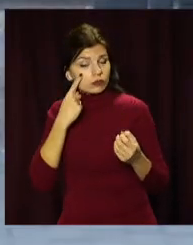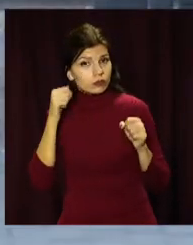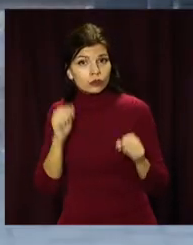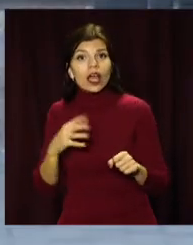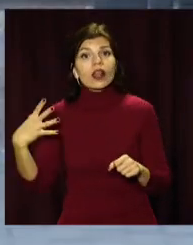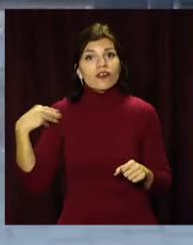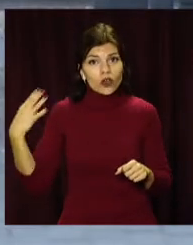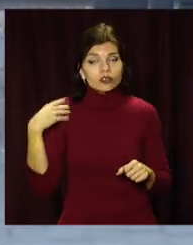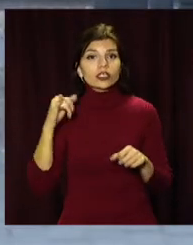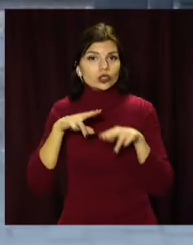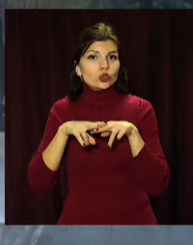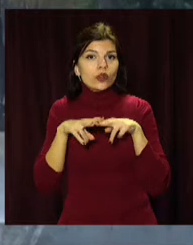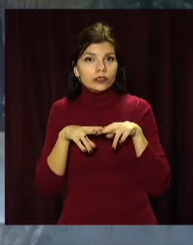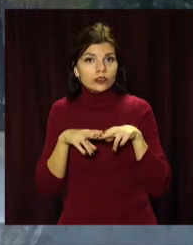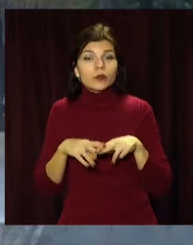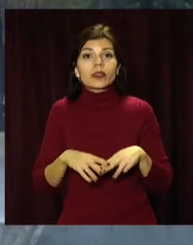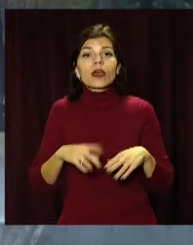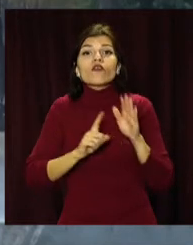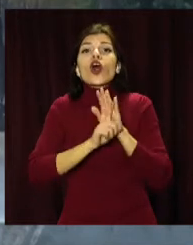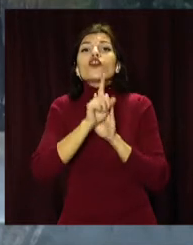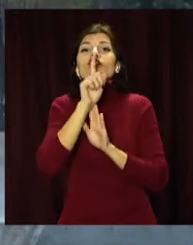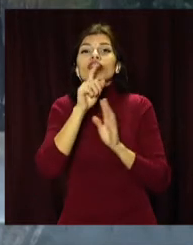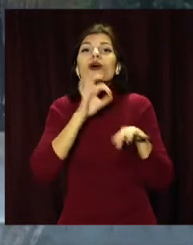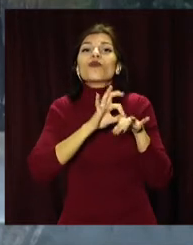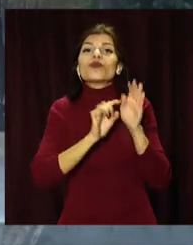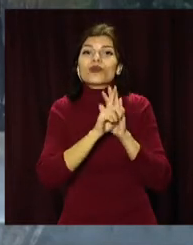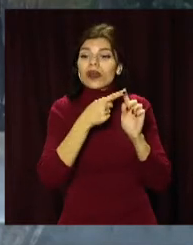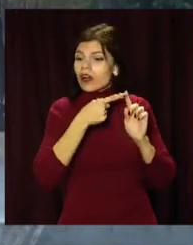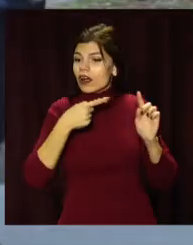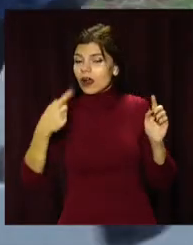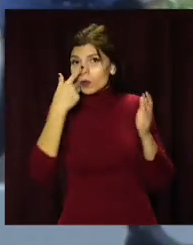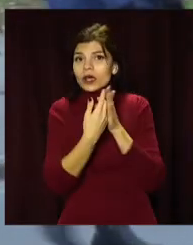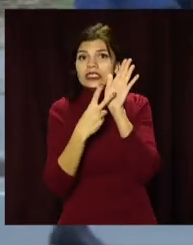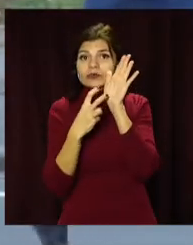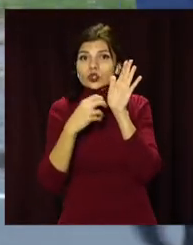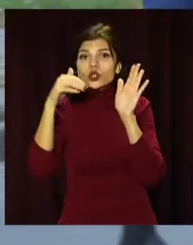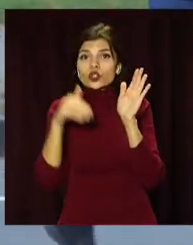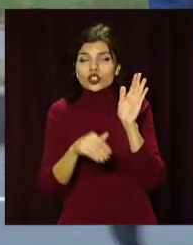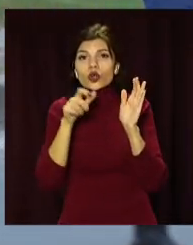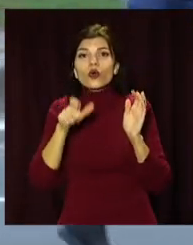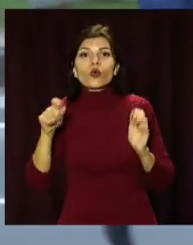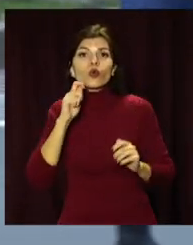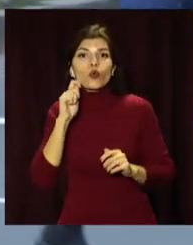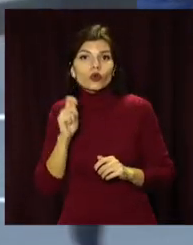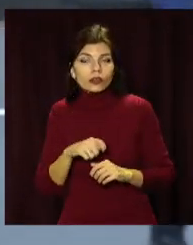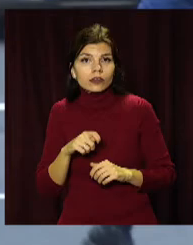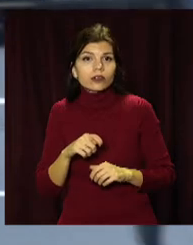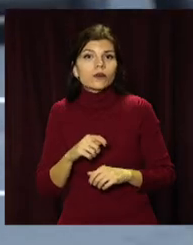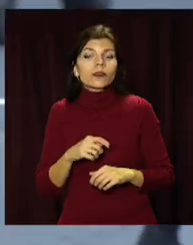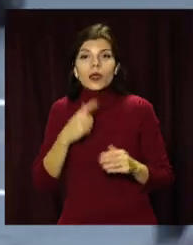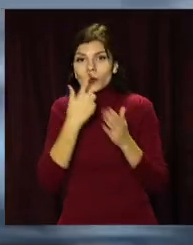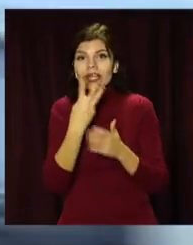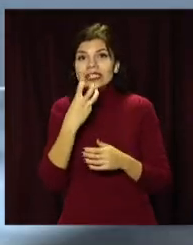Львівська області та столиця. З початку пандемії коронавірус підтвердили в майже 700,5 тисяч українців. Понад